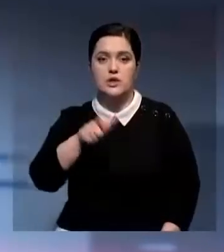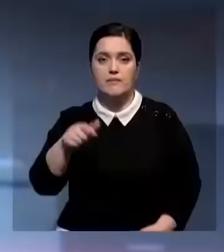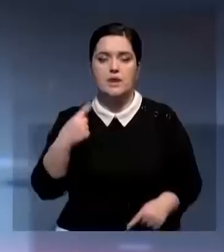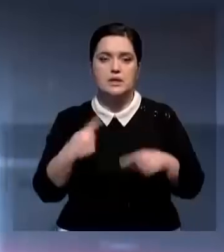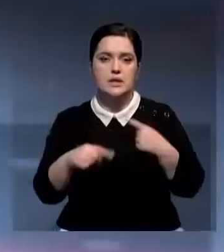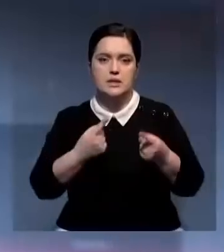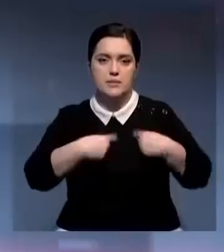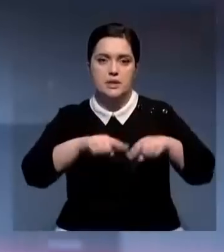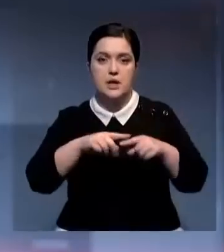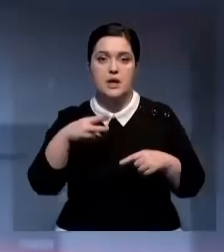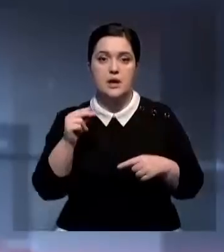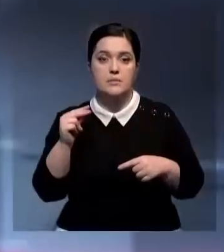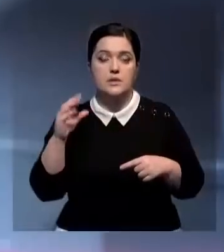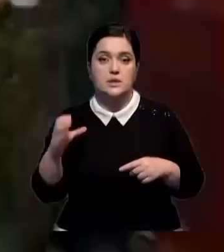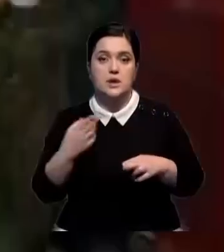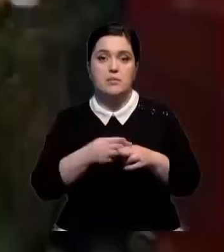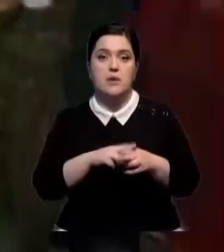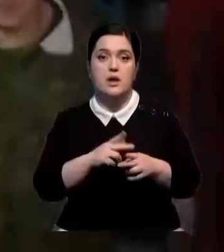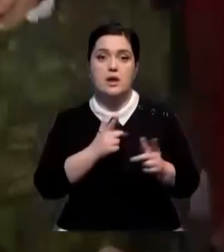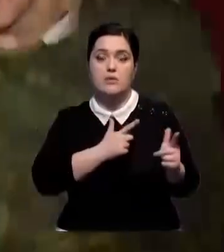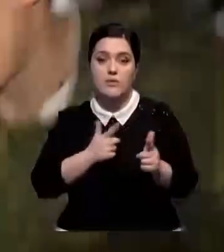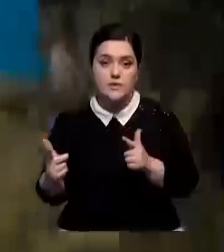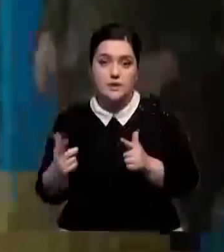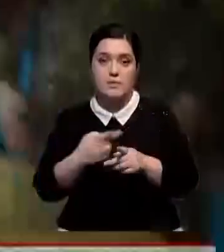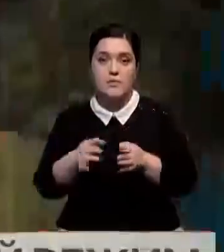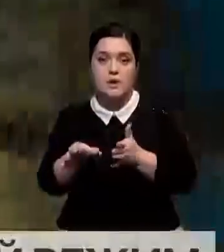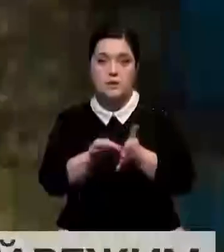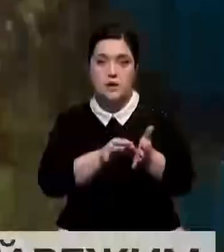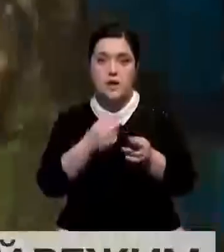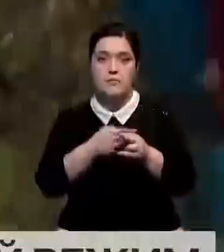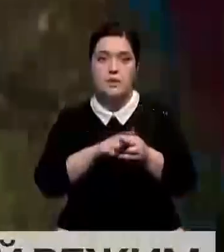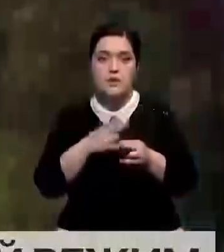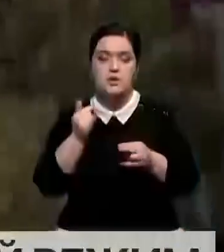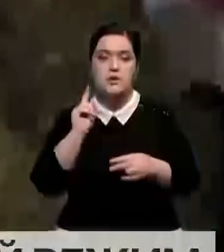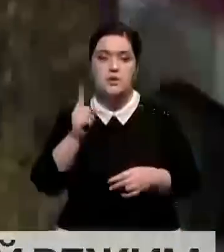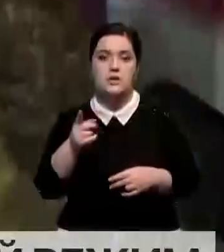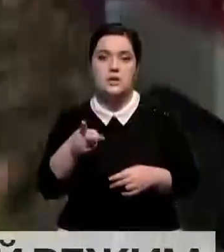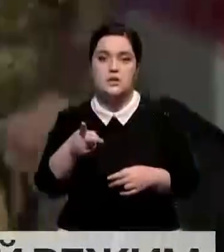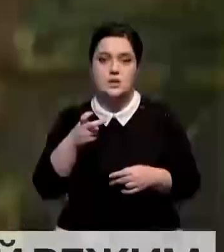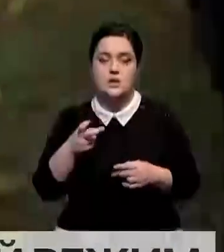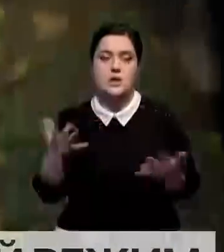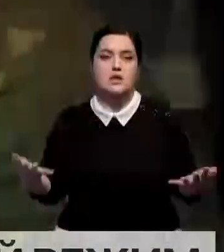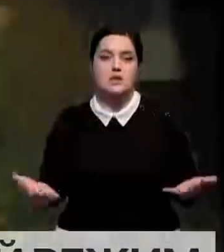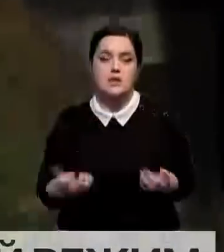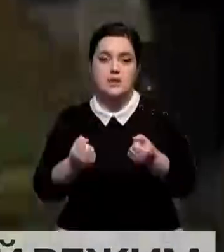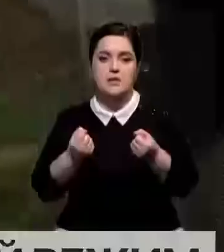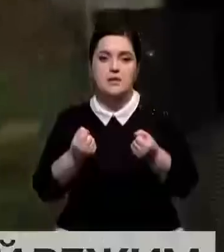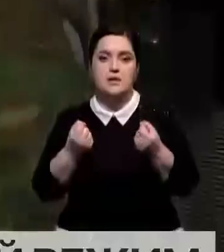человек из разных подразделений МЧС. Также в готовности к оперативному реагированию находится порядка 1200